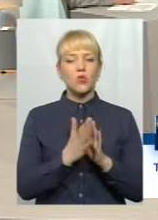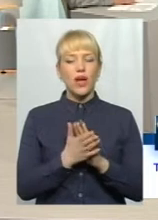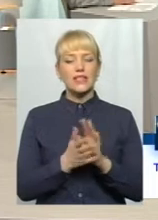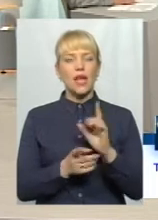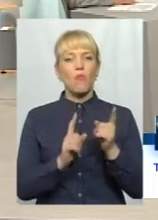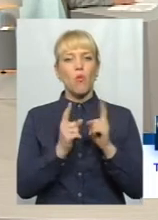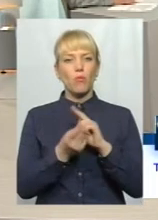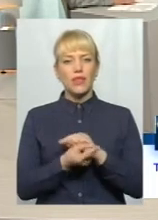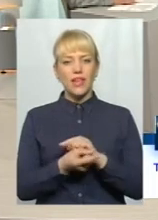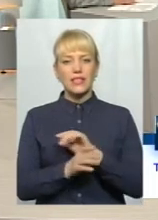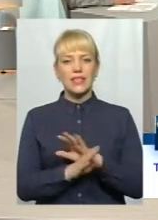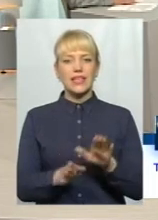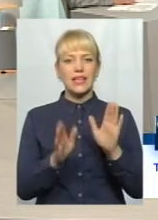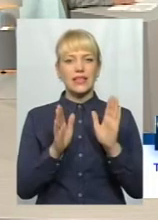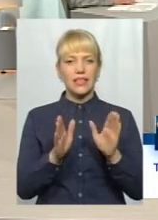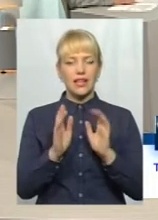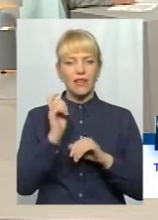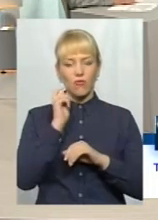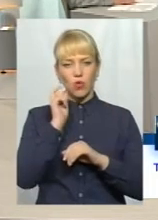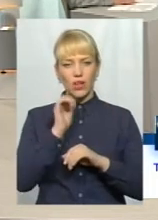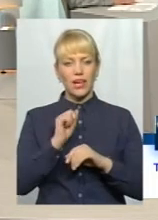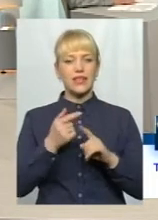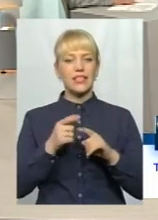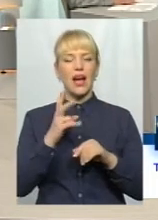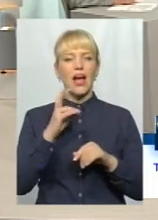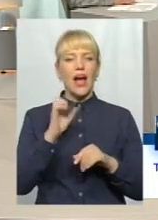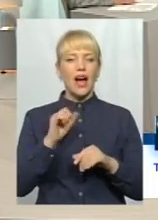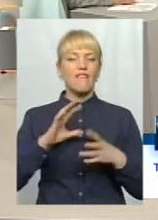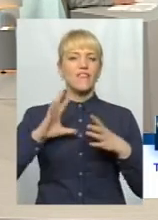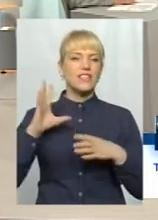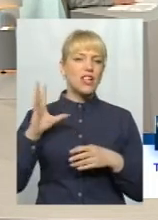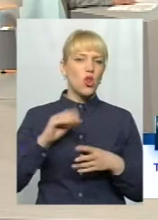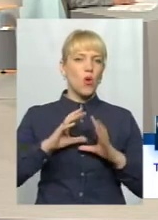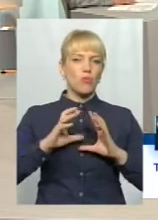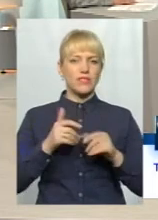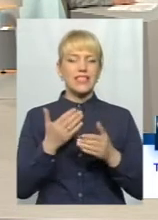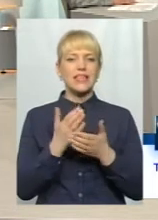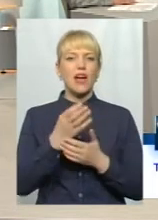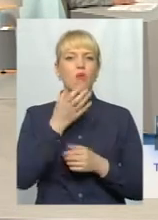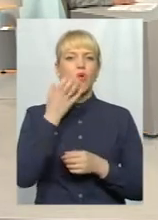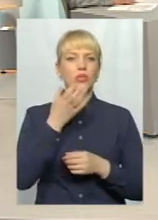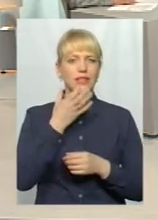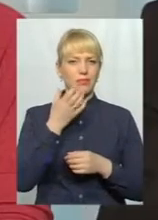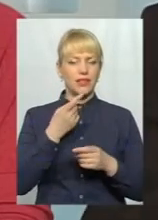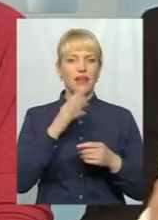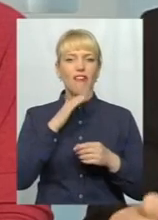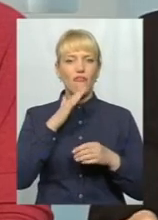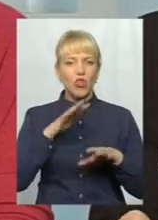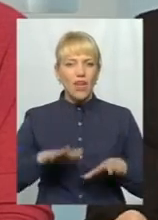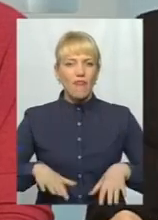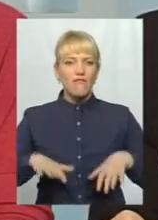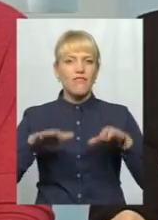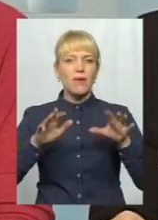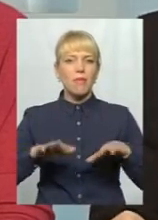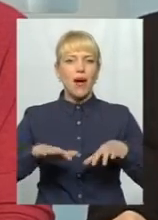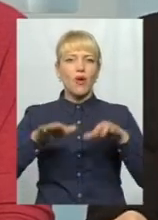світі в цілому. Тобто йде потепління, йде випаровування і все інше. Тому проблема дуже-дуже важлива. І саме тому, зраховуючи те, що